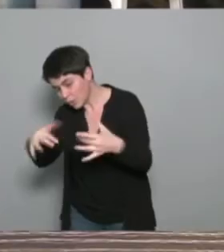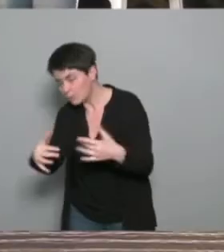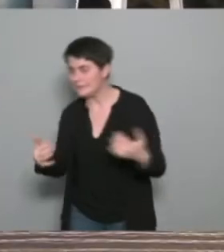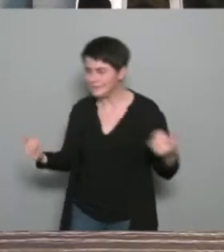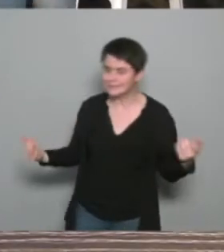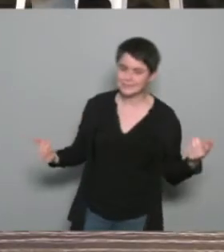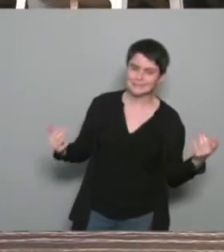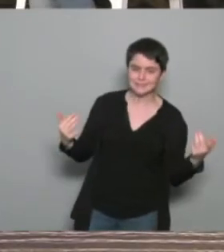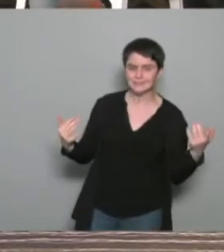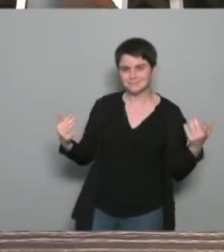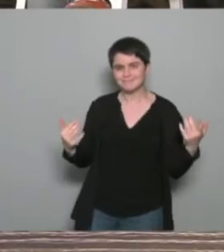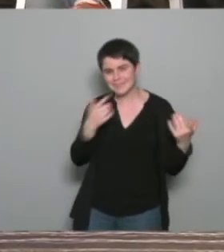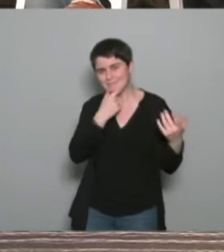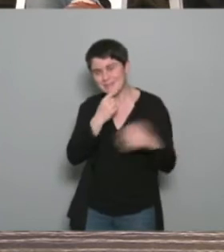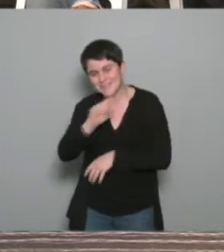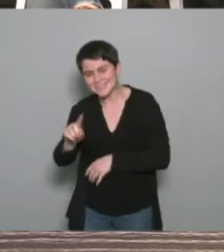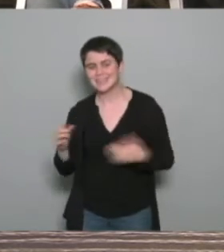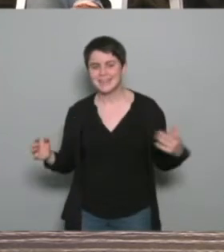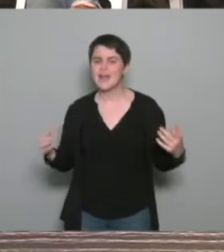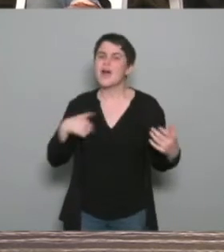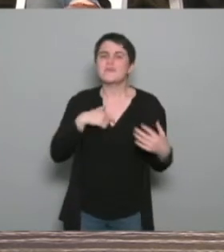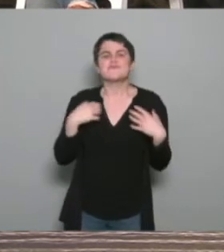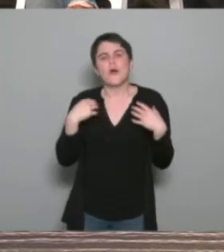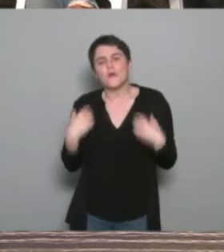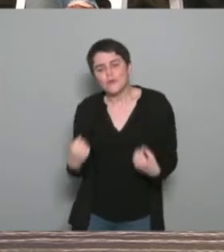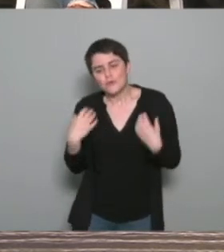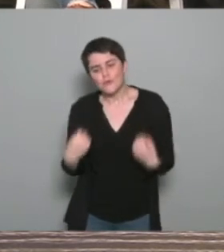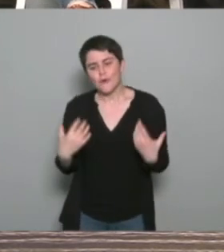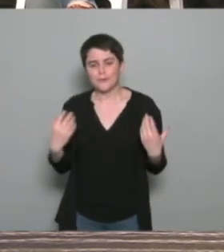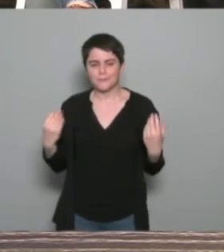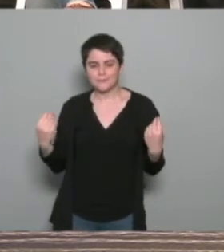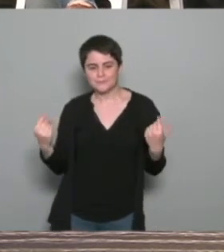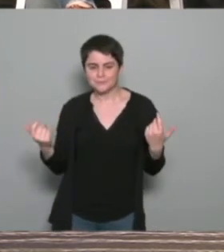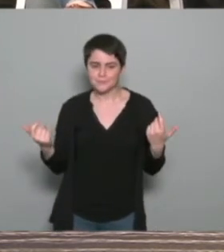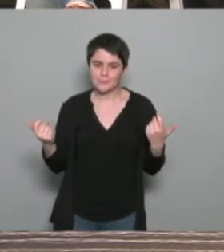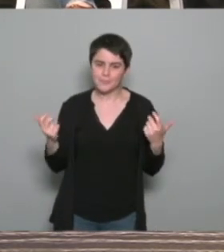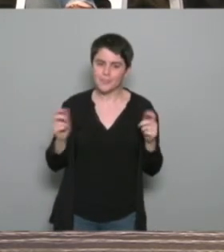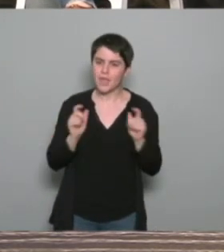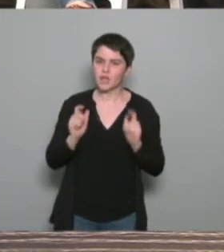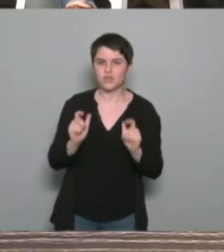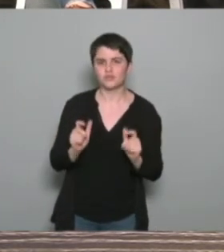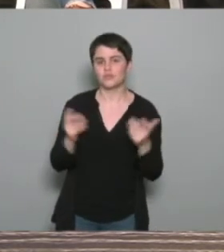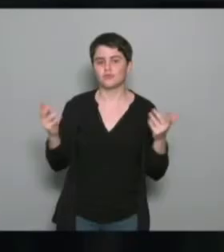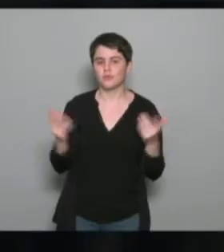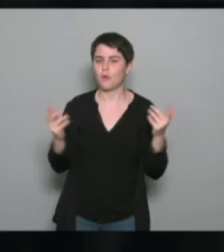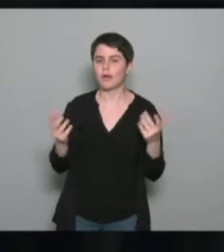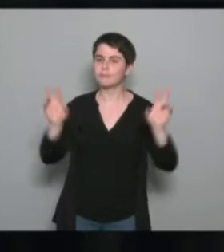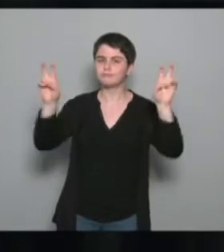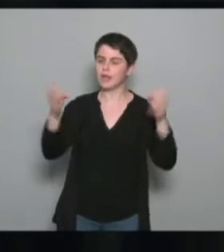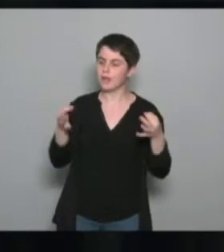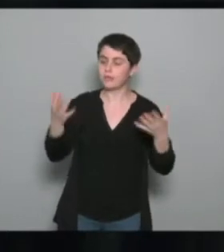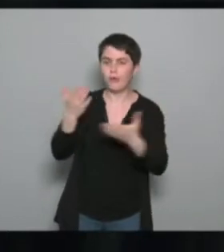collectivité, on a la chance, souvent, de pouvoir avoir des temps de remplacement, en fait, où, finalement,